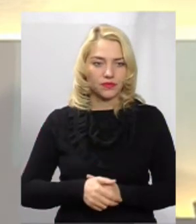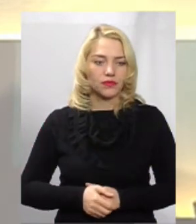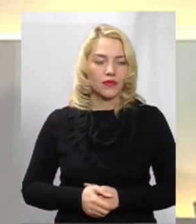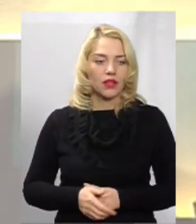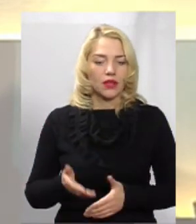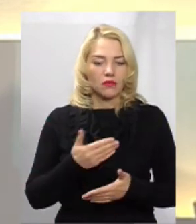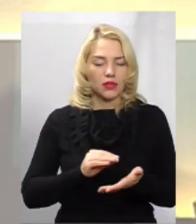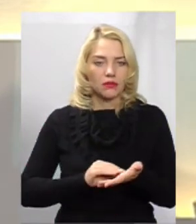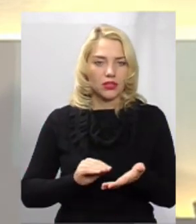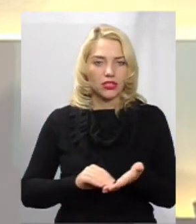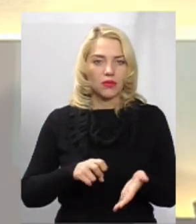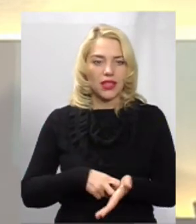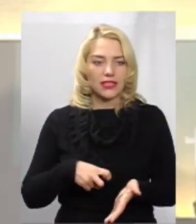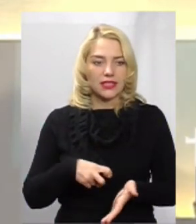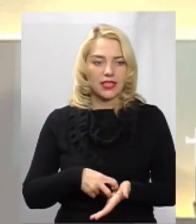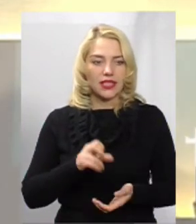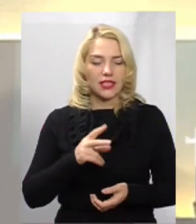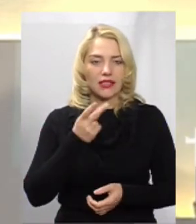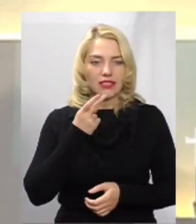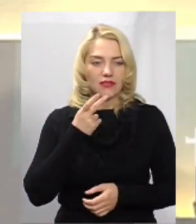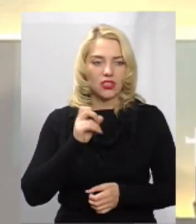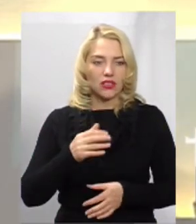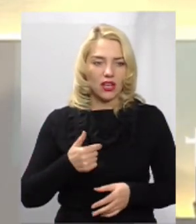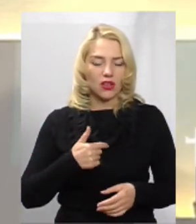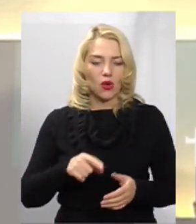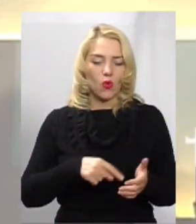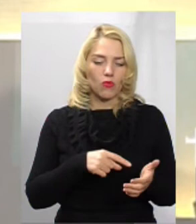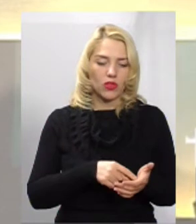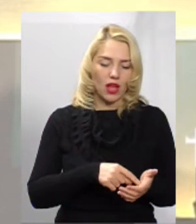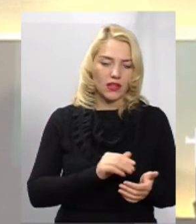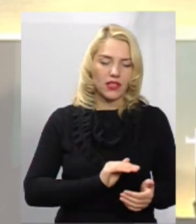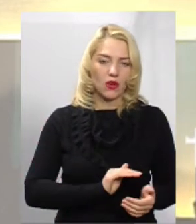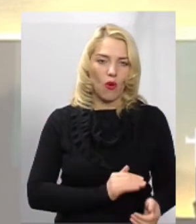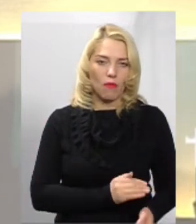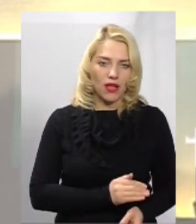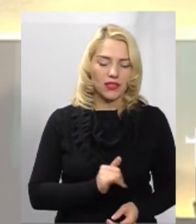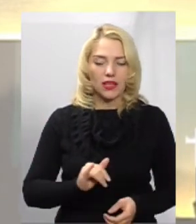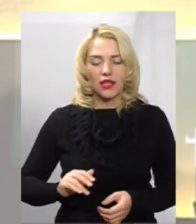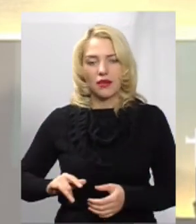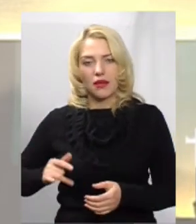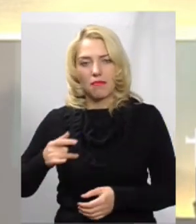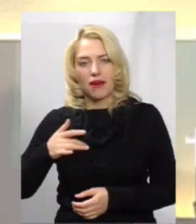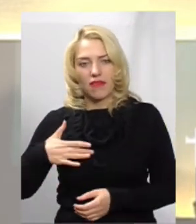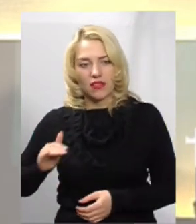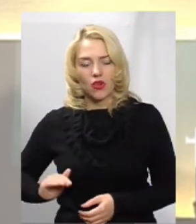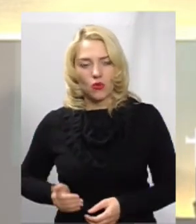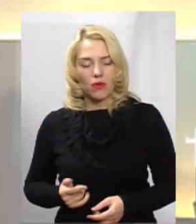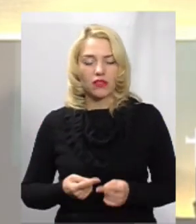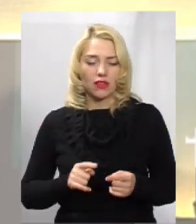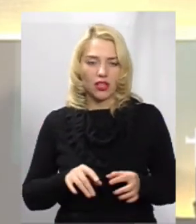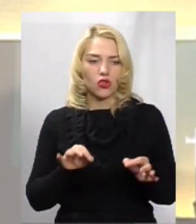ми пишемо листи, і зазвичай як комунальні компанії, так і приватні на них нормально